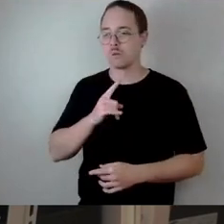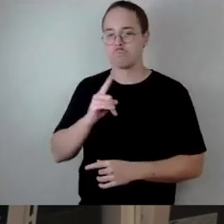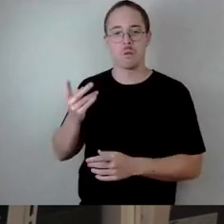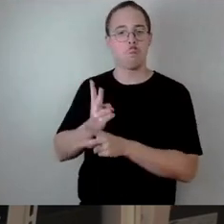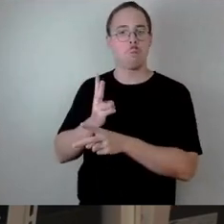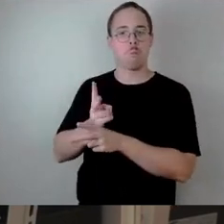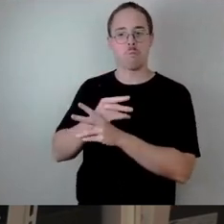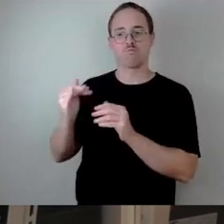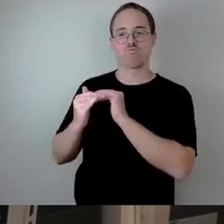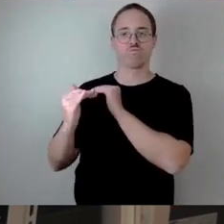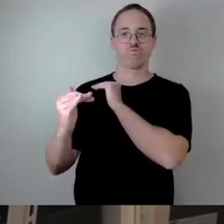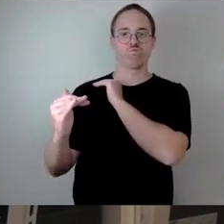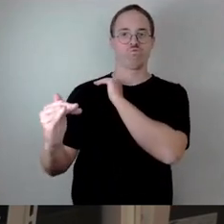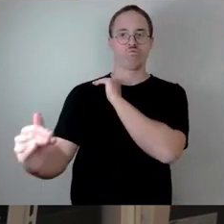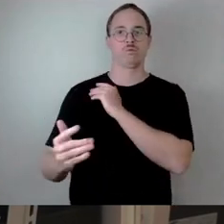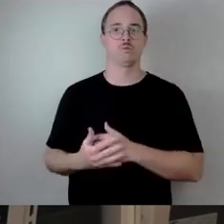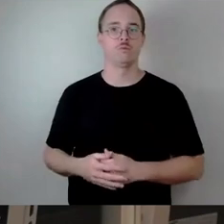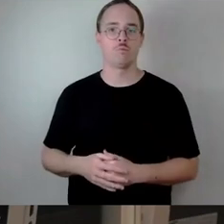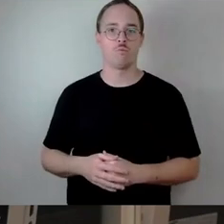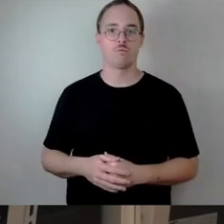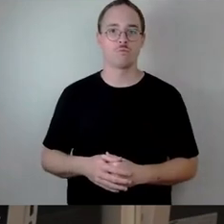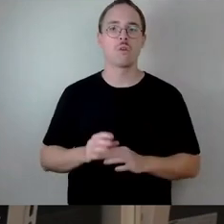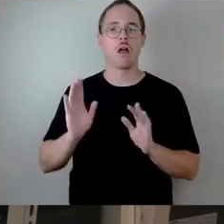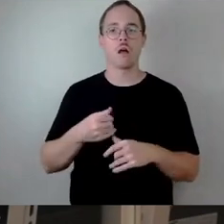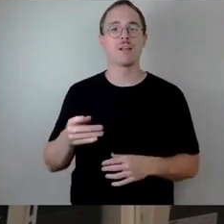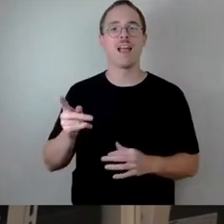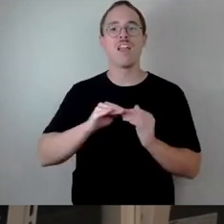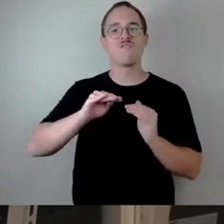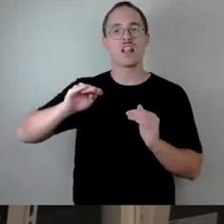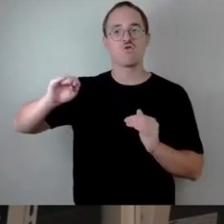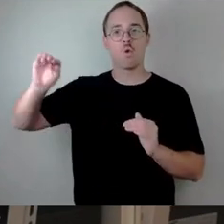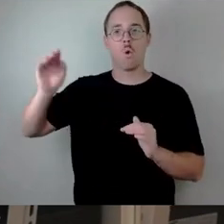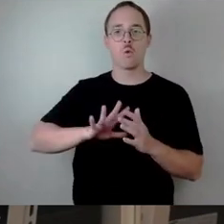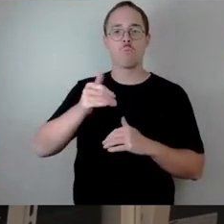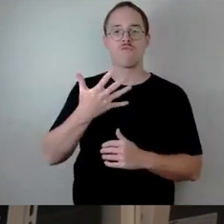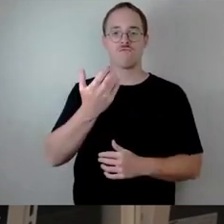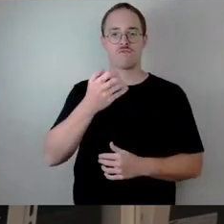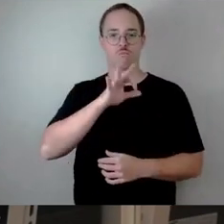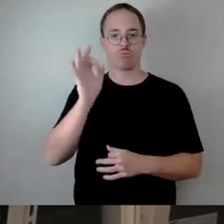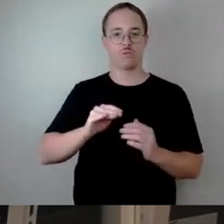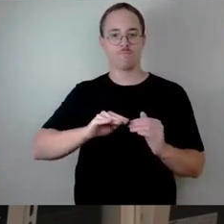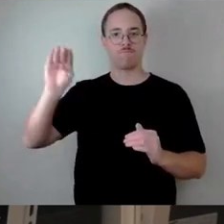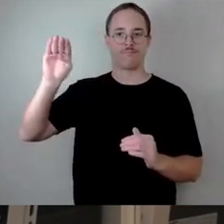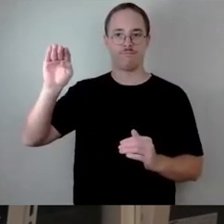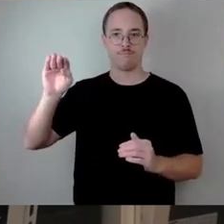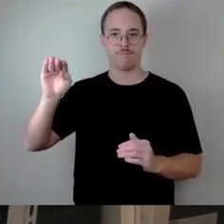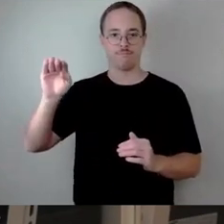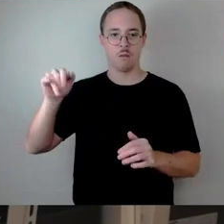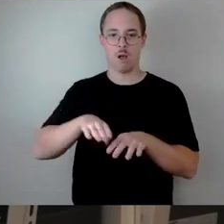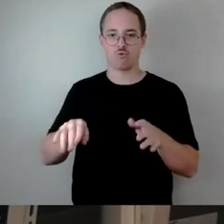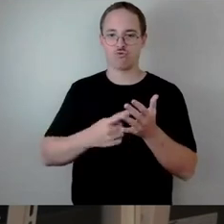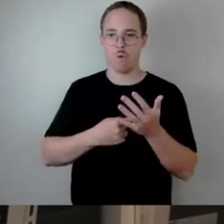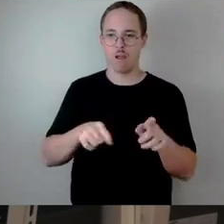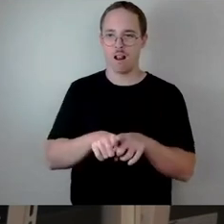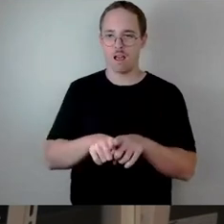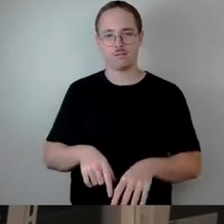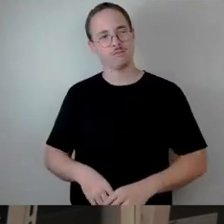Inflationszeitung um über 50% gestiegen ist. die Grundsteuer ist gleich geblieben. Da könnte man mal drüber nachdenken. Ein Dogma. Es ist ein reines